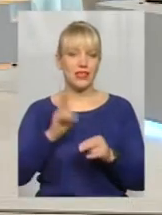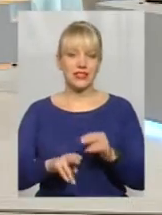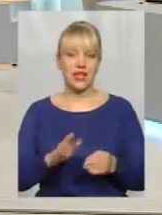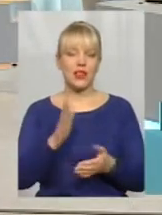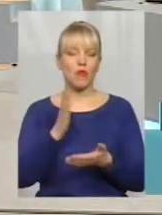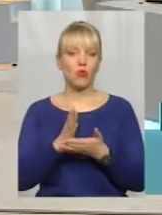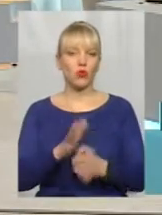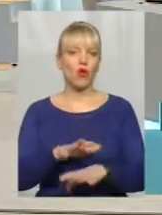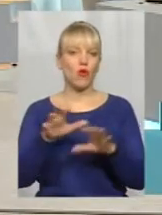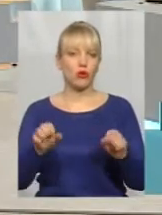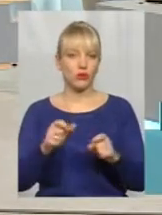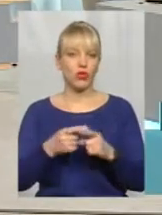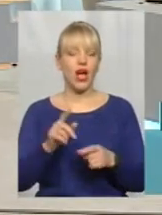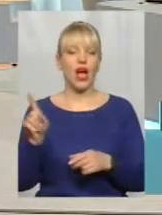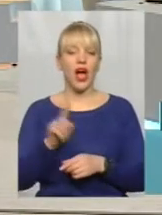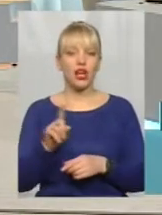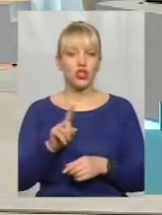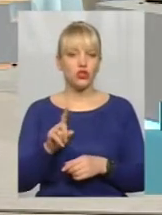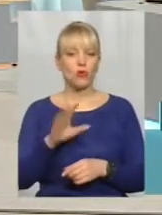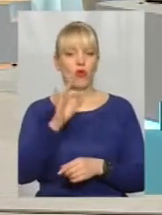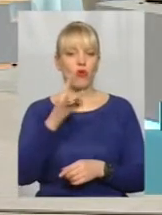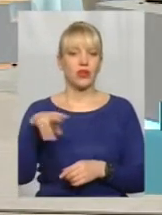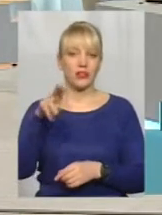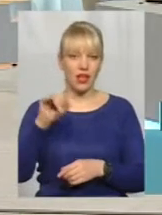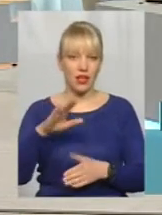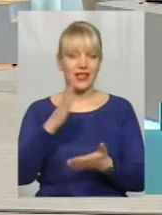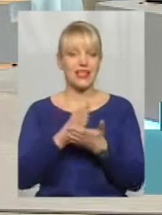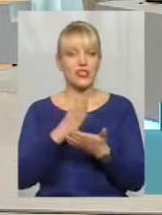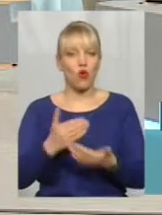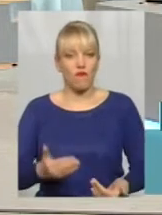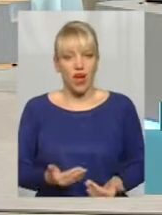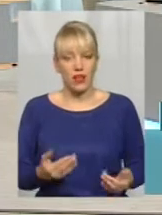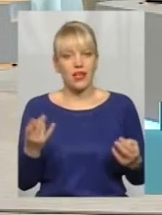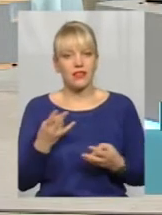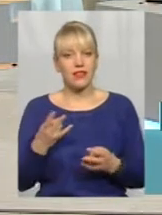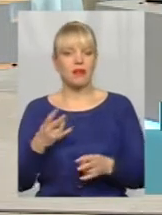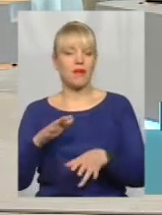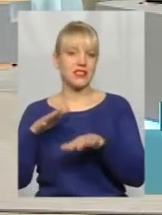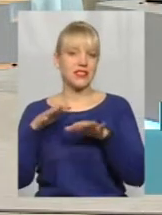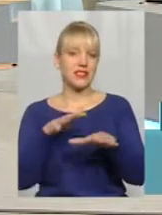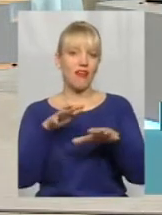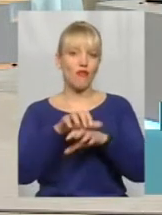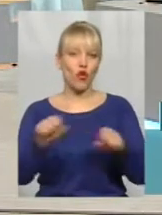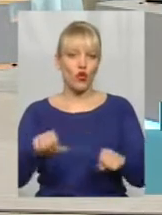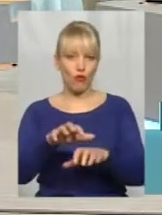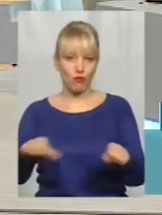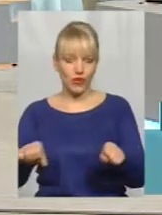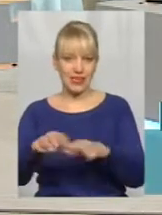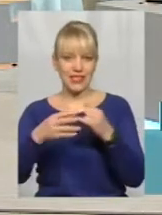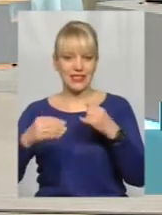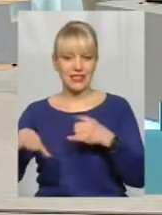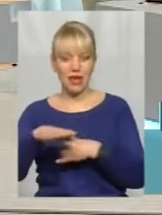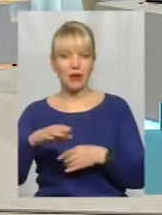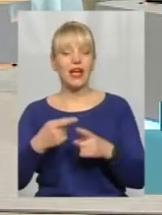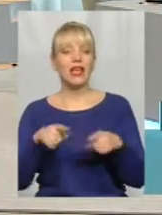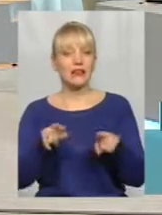існувати, мусе здійснювати завйовницькі війни. І так було завжди. І підстав